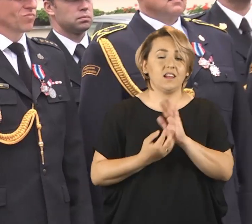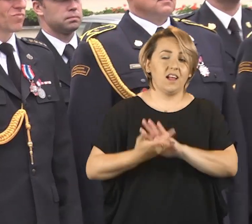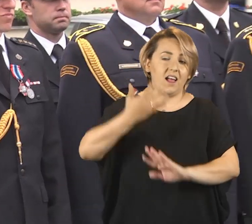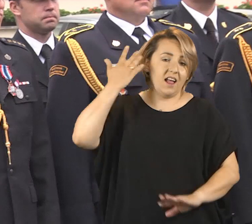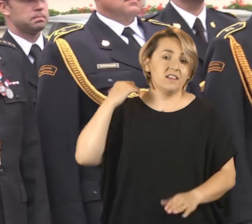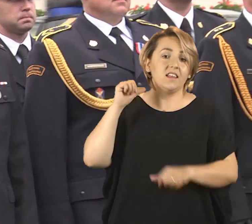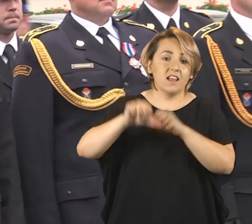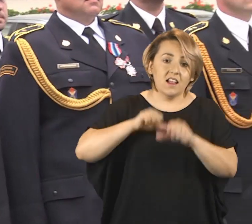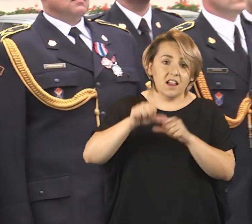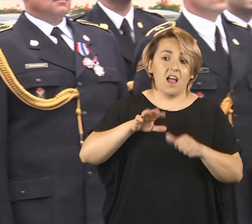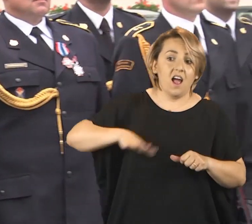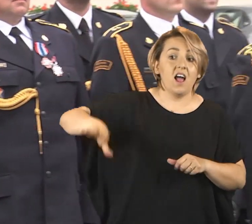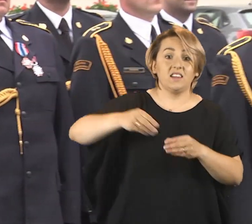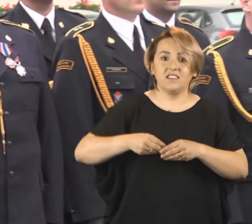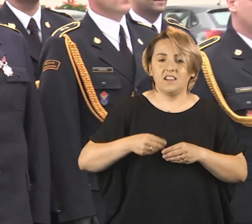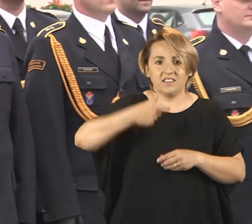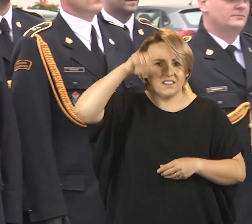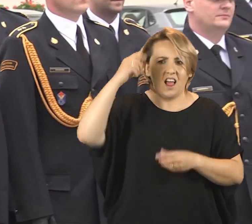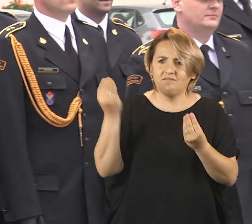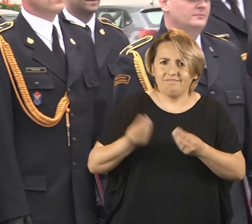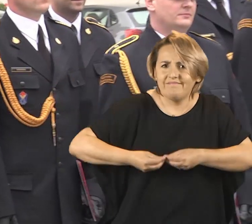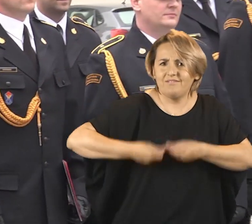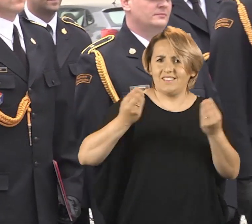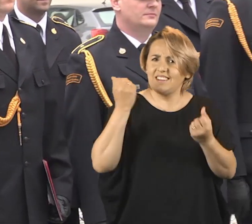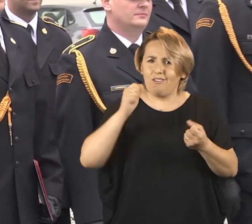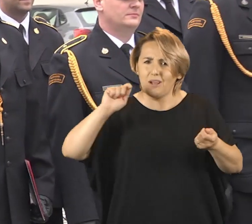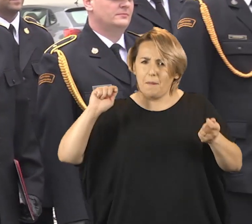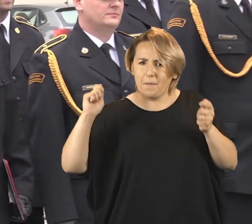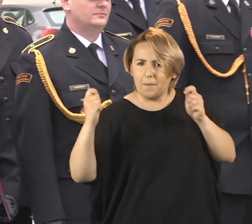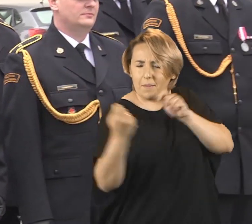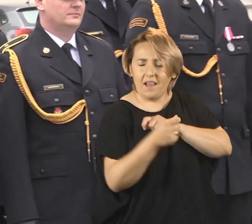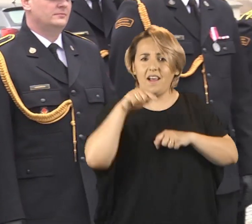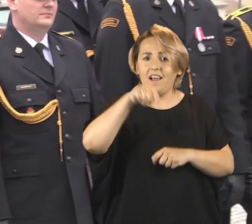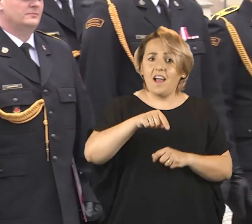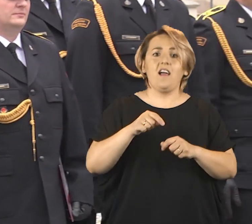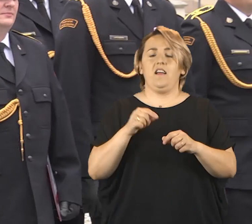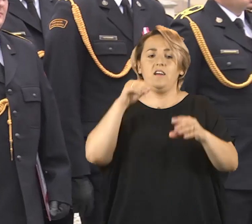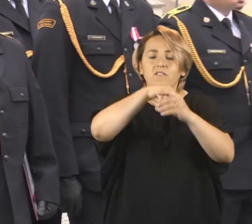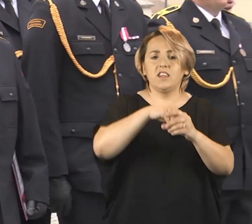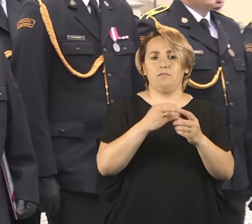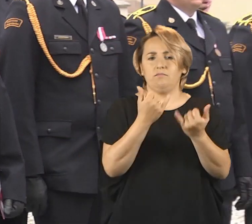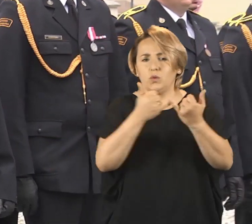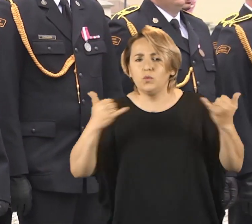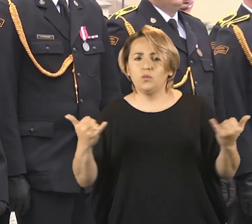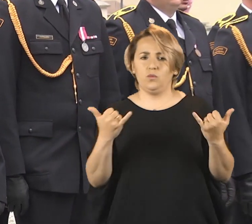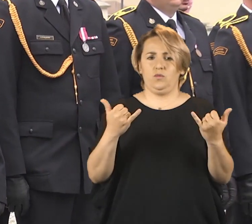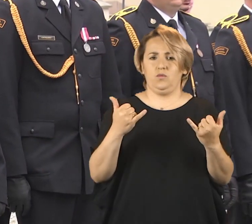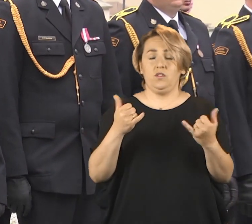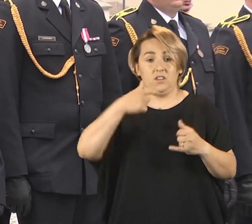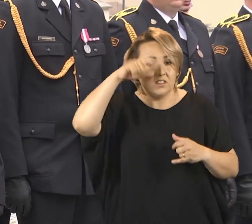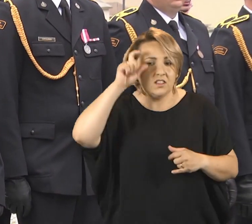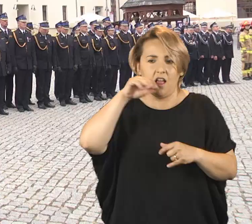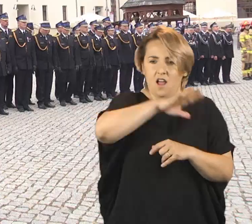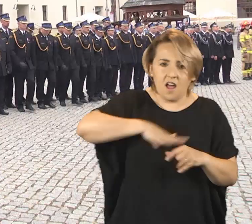Ostatnie lata pokazują, że formacja straży ciągle się rozwija i cały czas się zmienia. W doposażenia jednostek zarówno Państwowej Straży